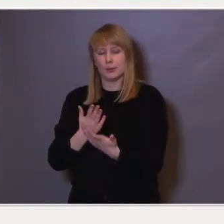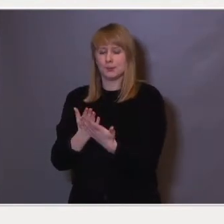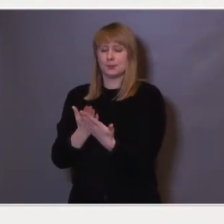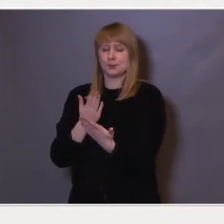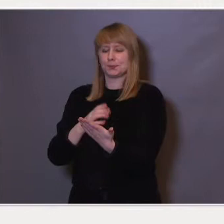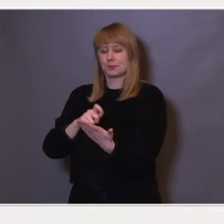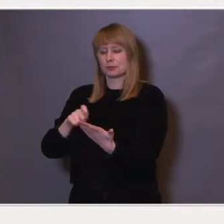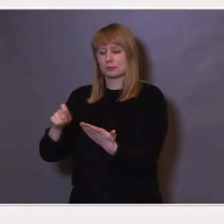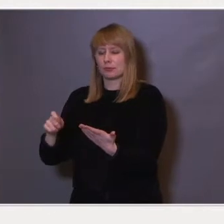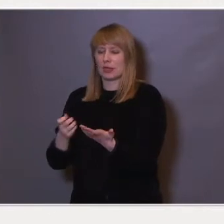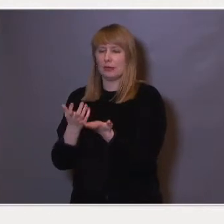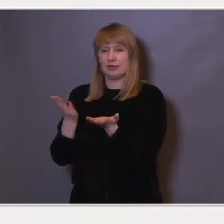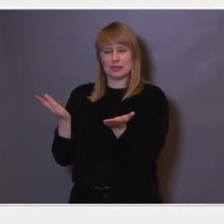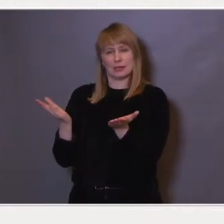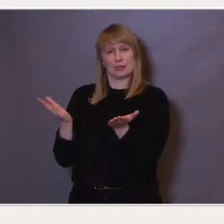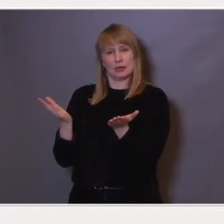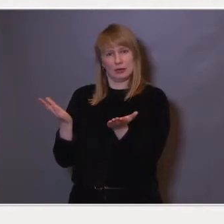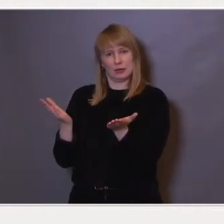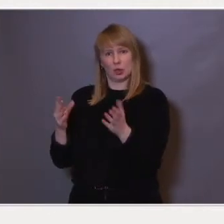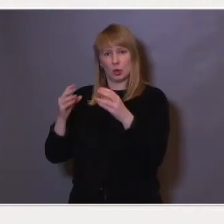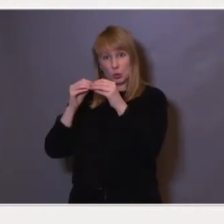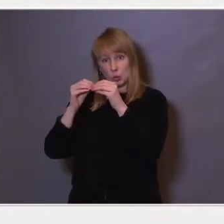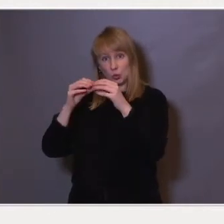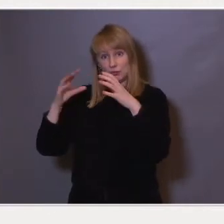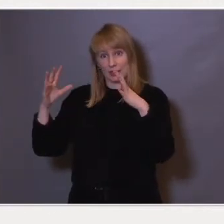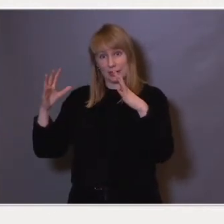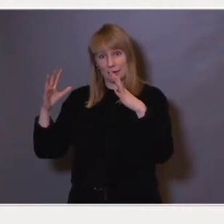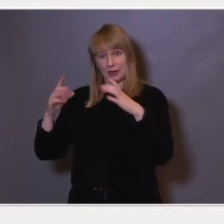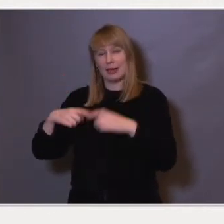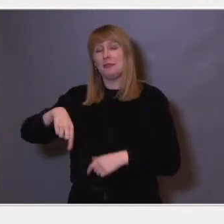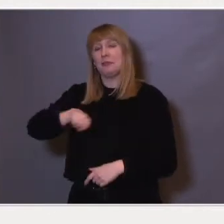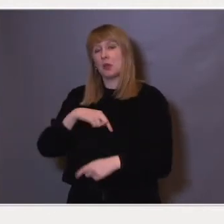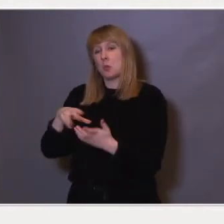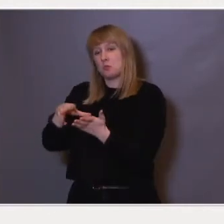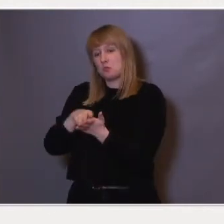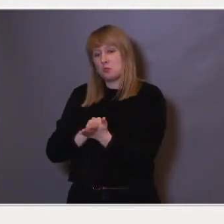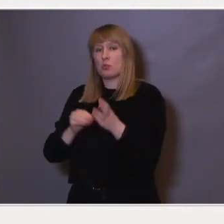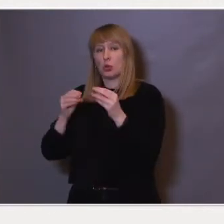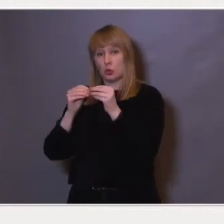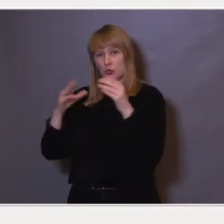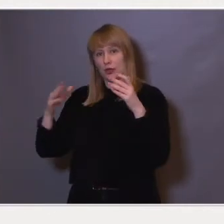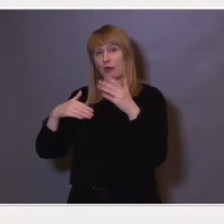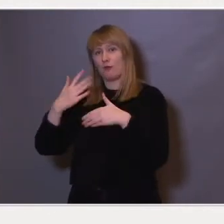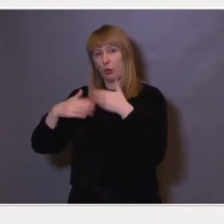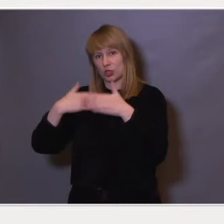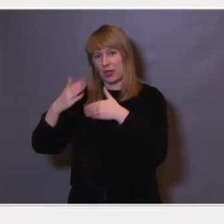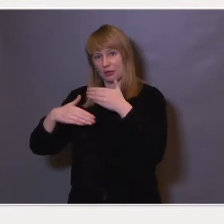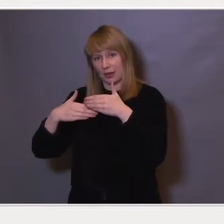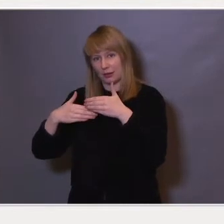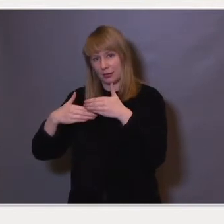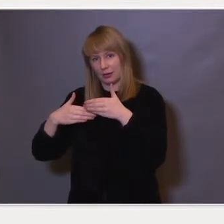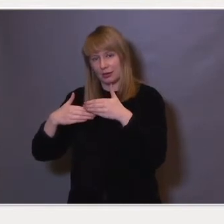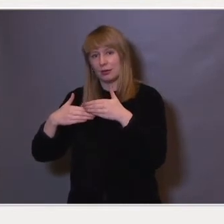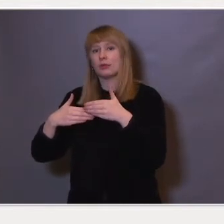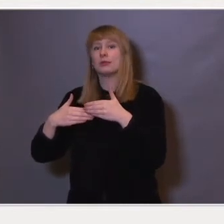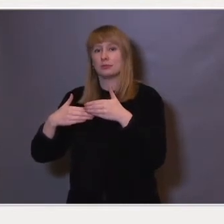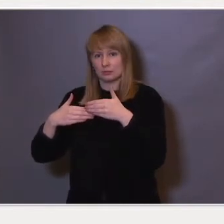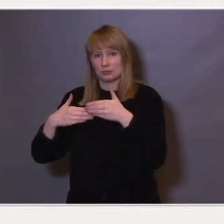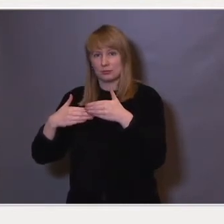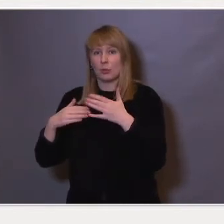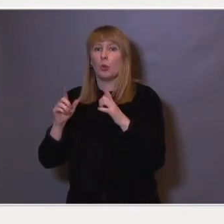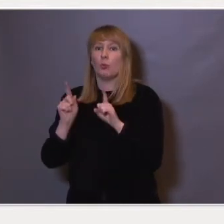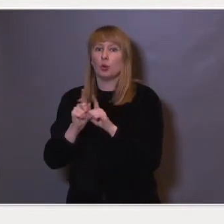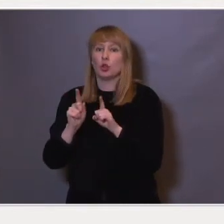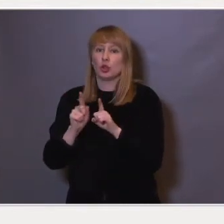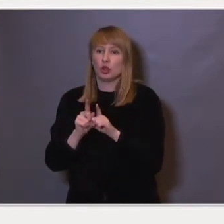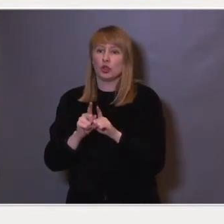som viser at denne utviklingen, eller de regner med at denne utviklingen vil fortsette, og at